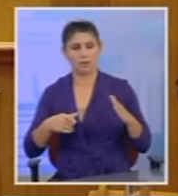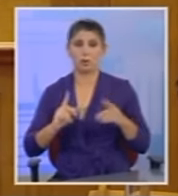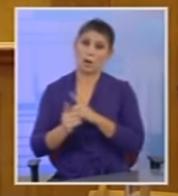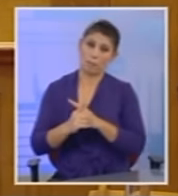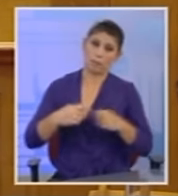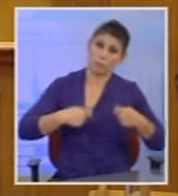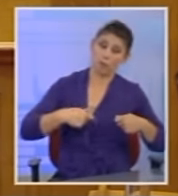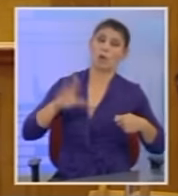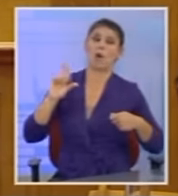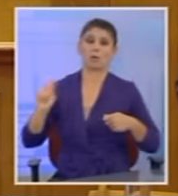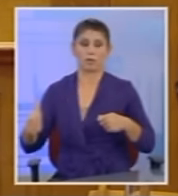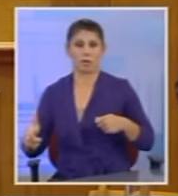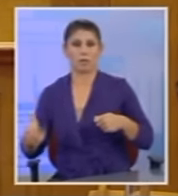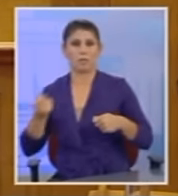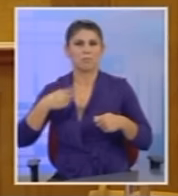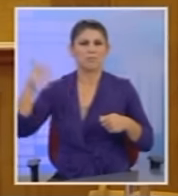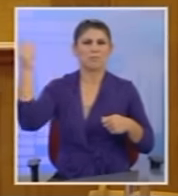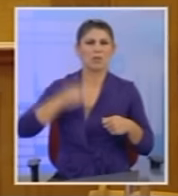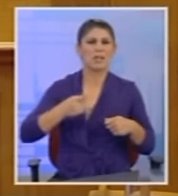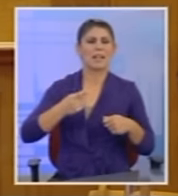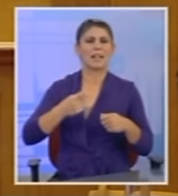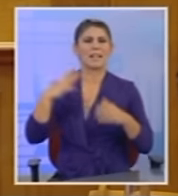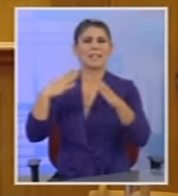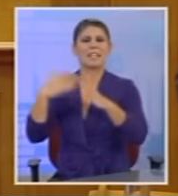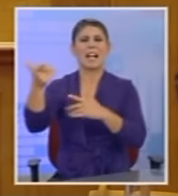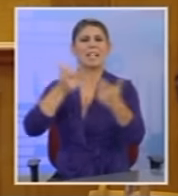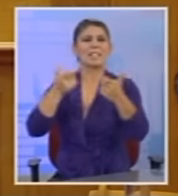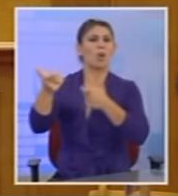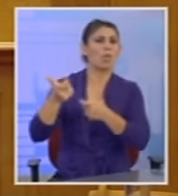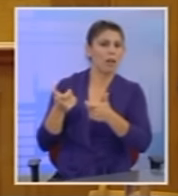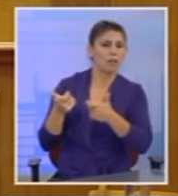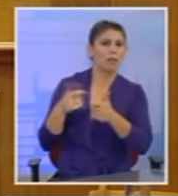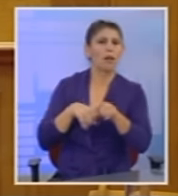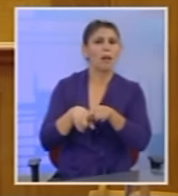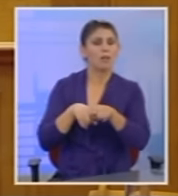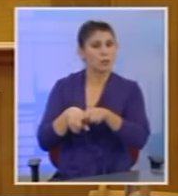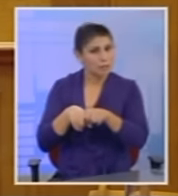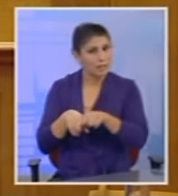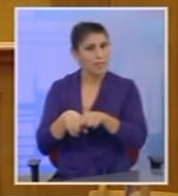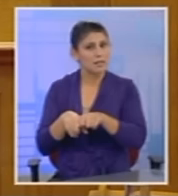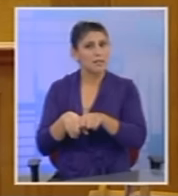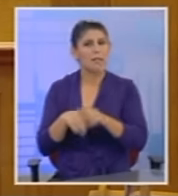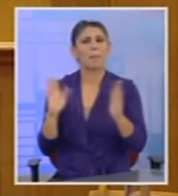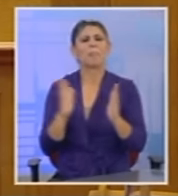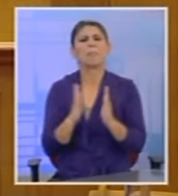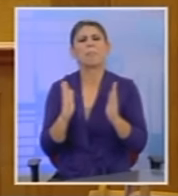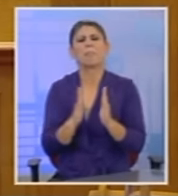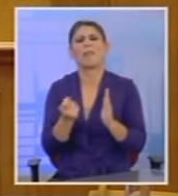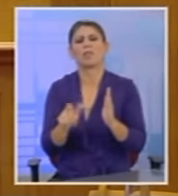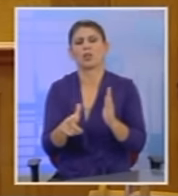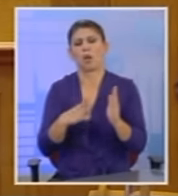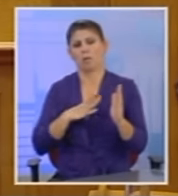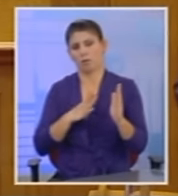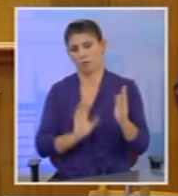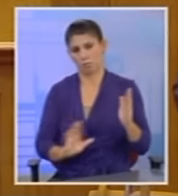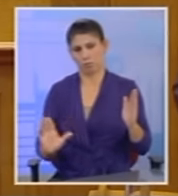συντριπτική πλειοψηφία όλων των στεγαστικών δανείων έχουν να κάνουν, αφορούν μικρομεσαίους ανθρώπους, οι